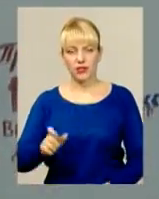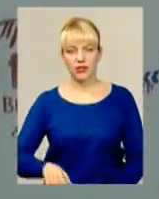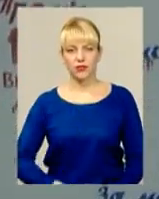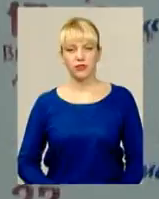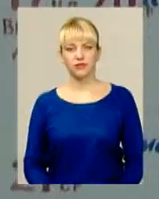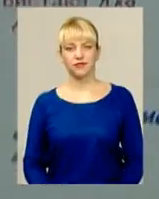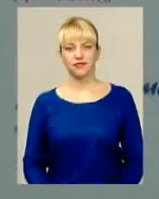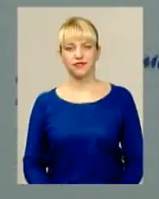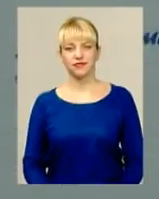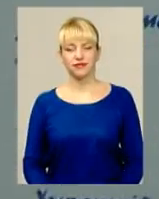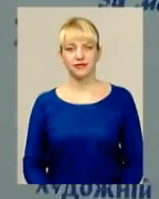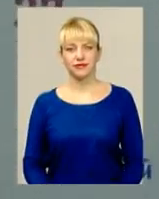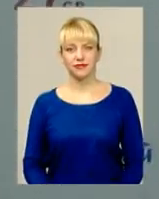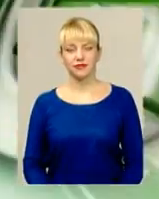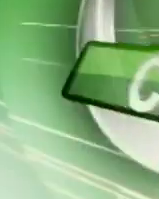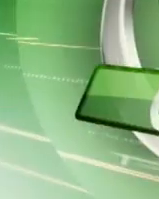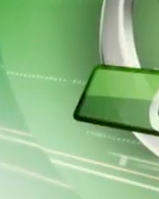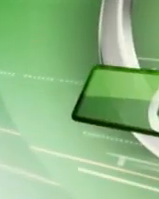для інформаційного випуску.